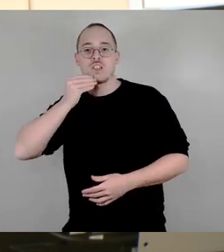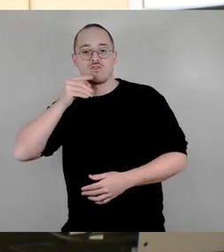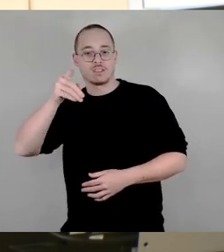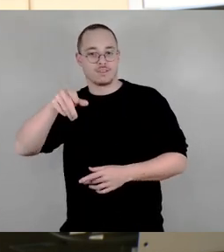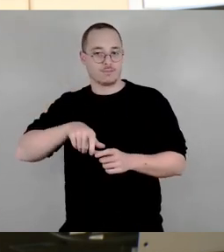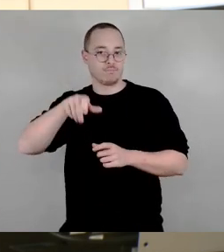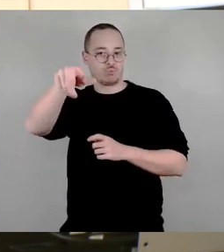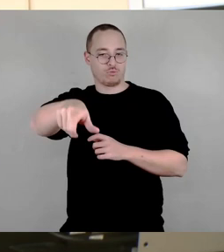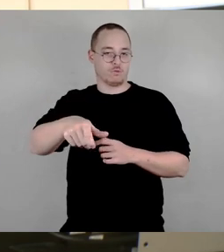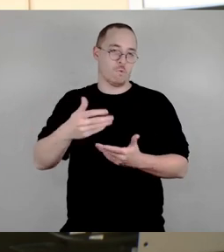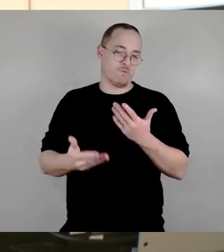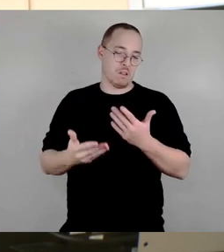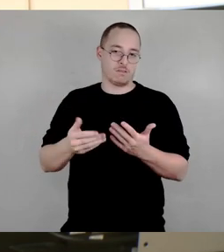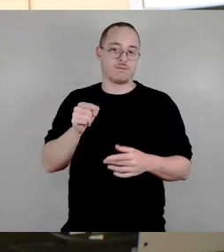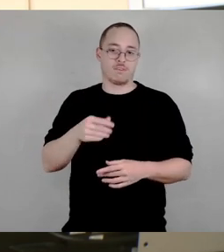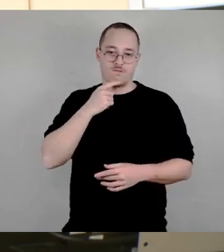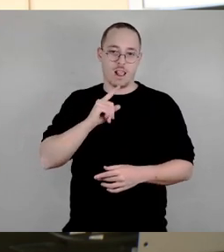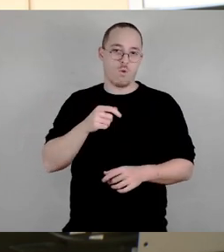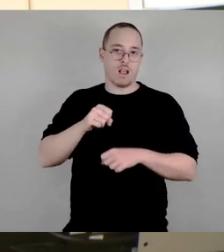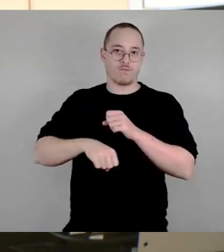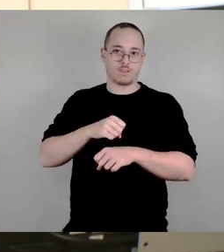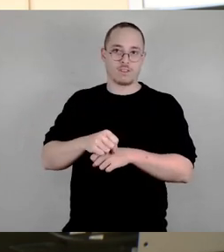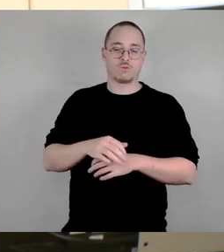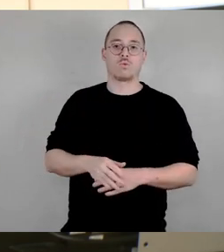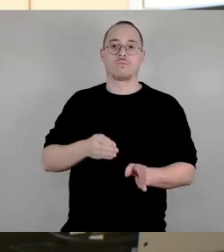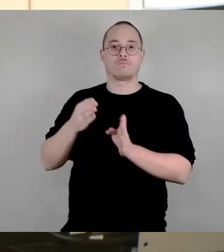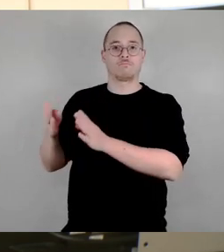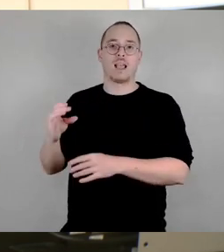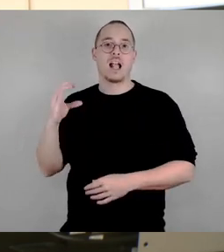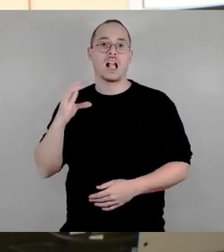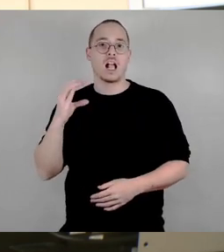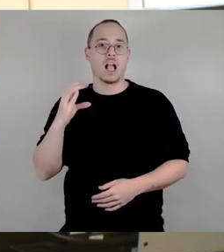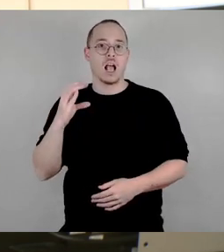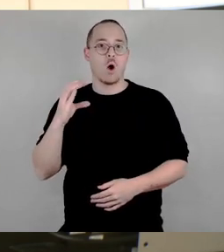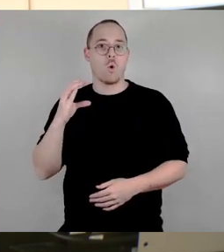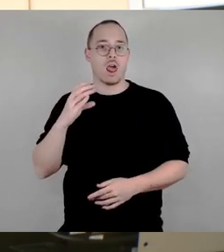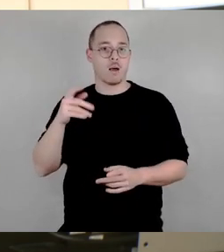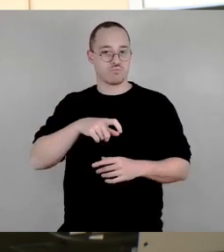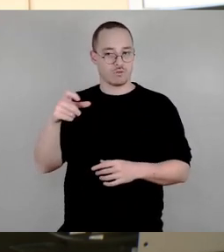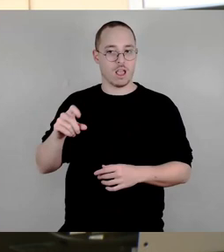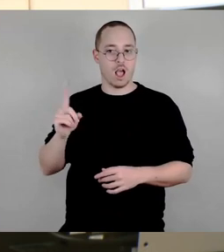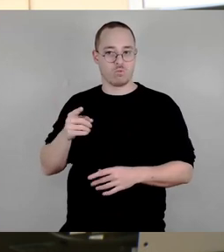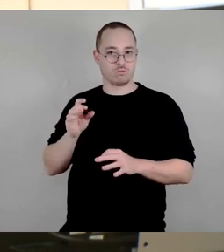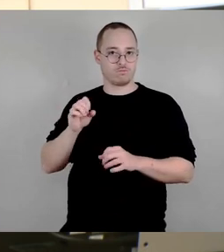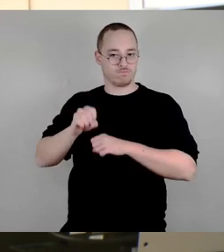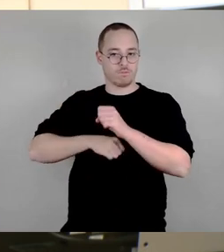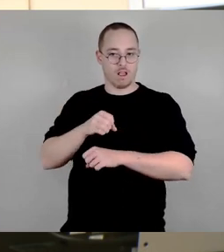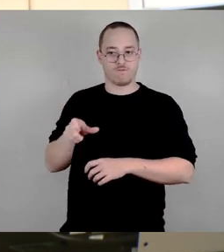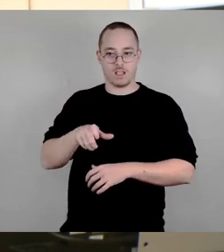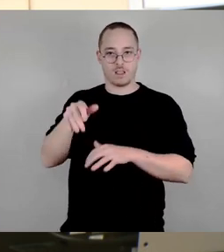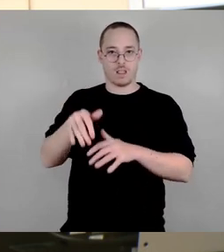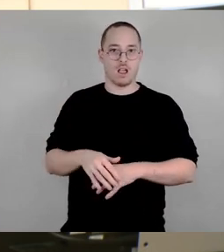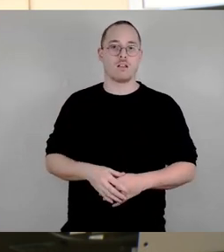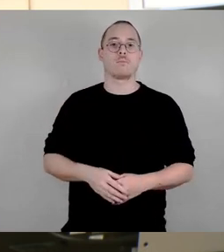Augustusbrücke, wunderbar für den Radverkehr. Wir haben die Carola-Brücke, auch da Radverkehrsanlagen. Wir bauen jetzt auch wieder